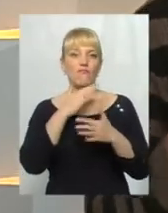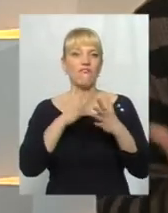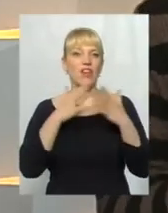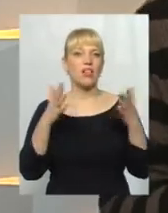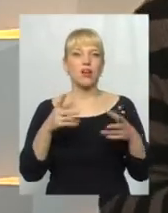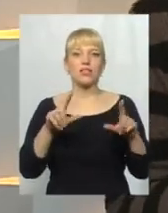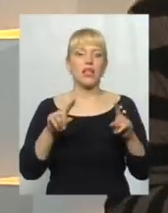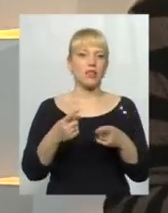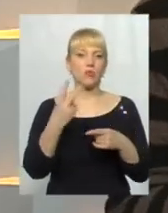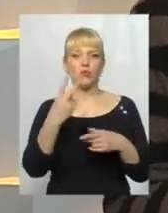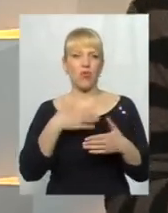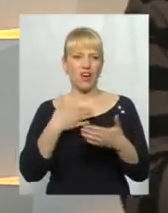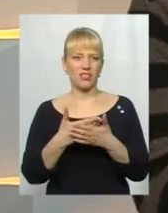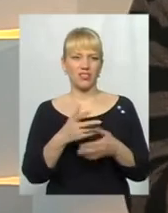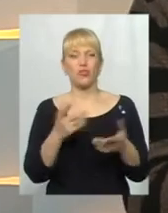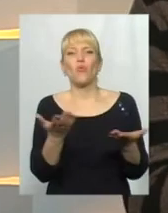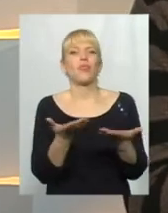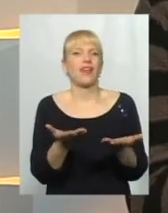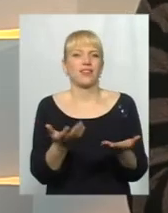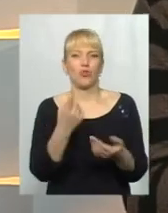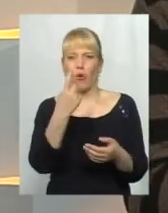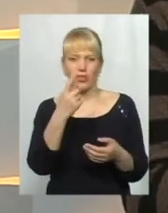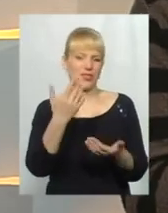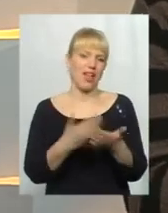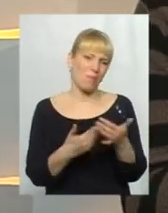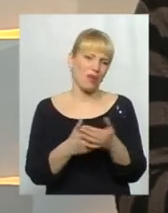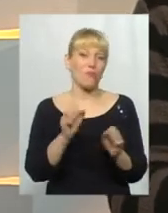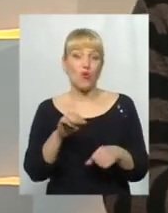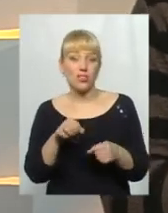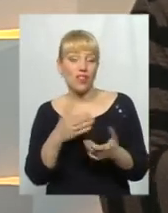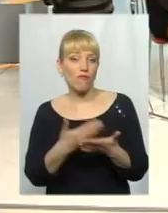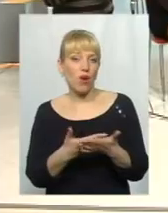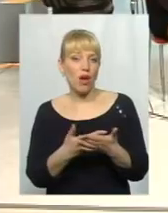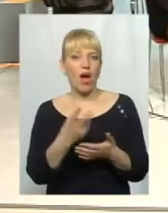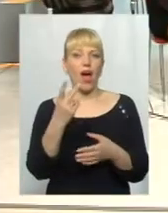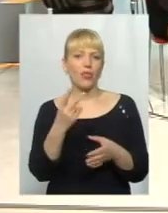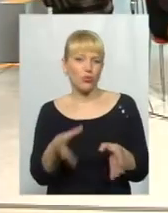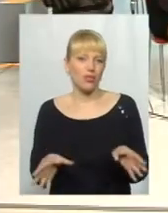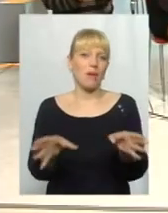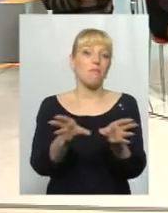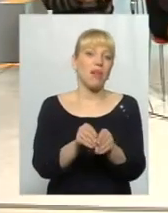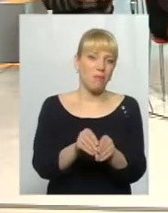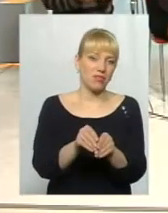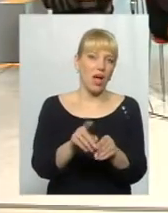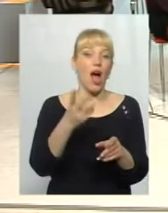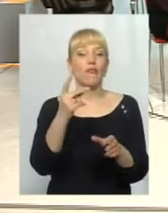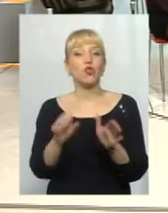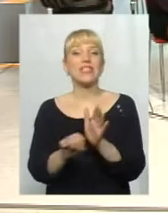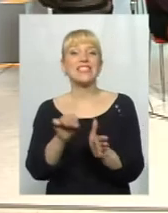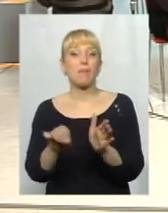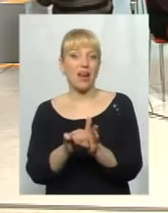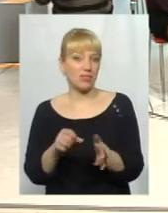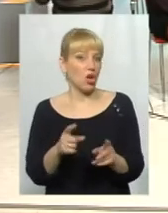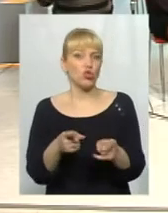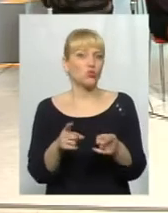затримали двох активістів. які ж не? Ну, якщо один активіст, можливо, я не знаю. А другий примазався. А другий – сепаратист. 100%.